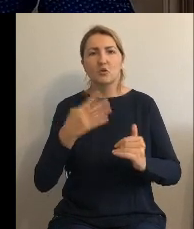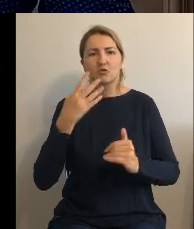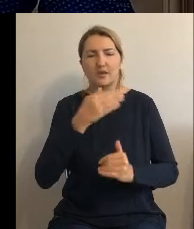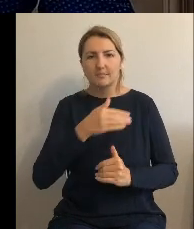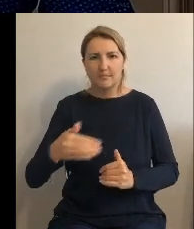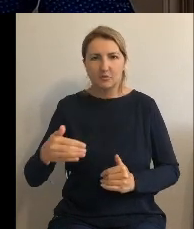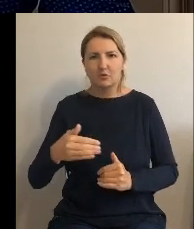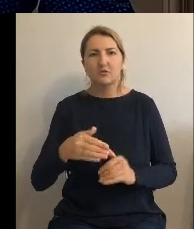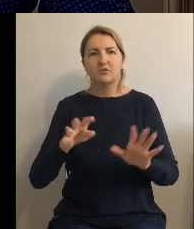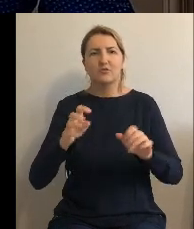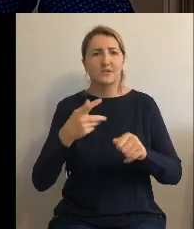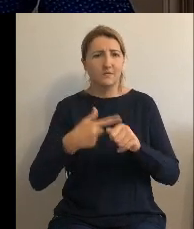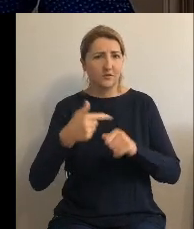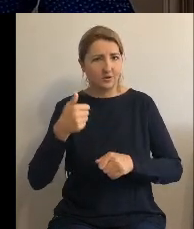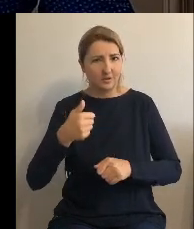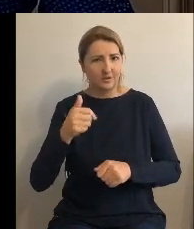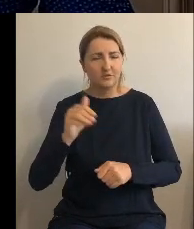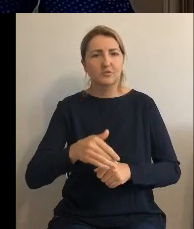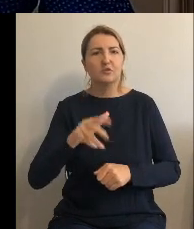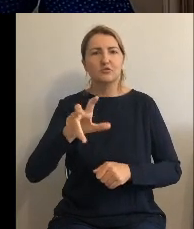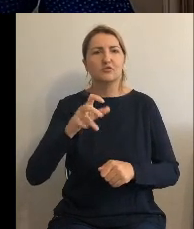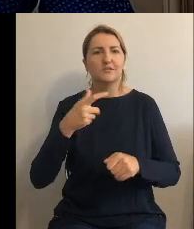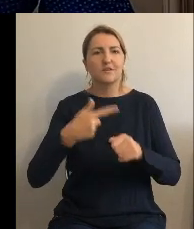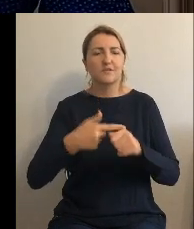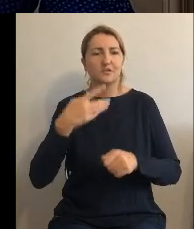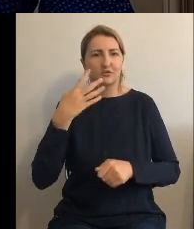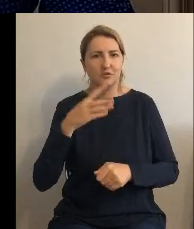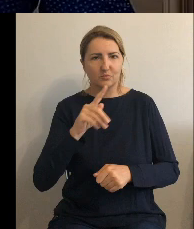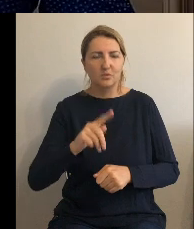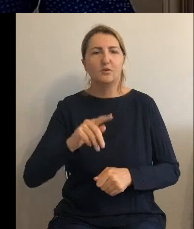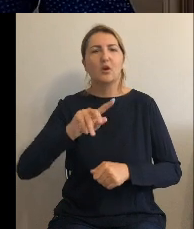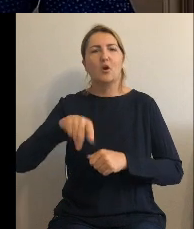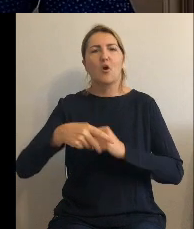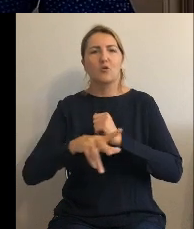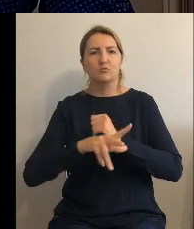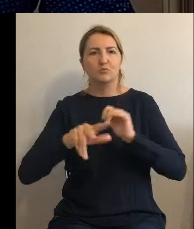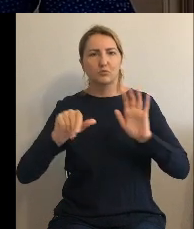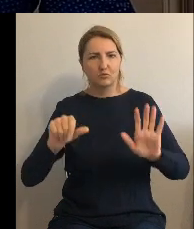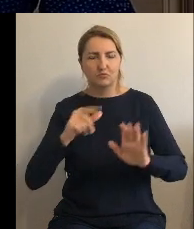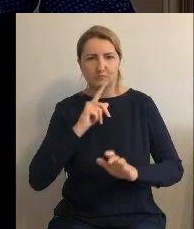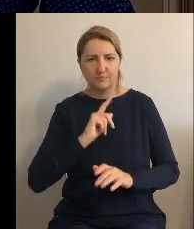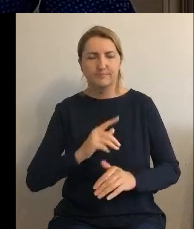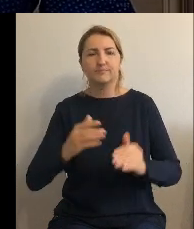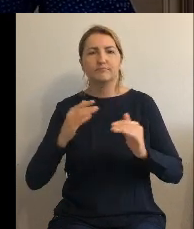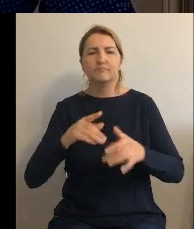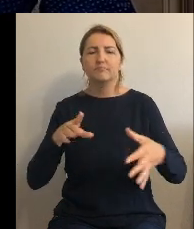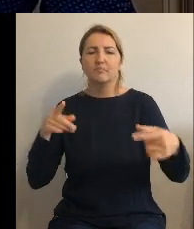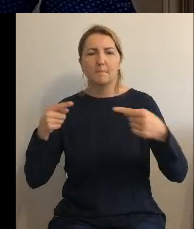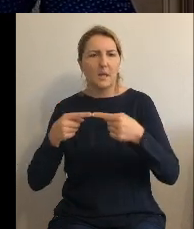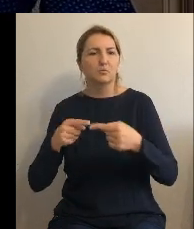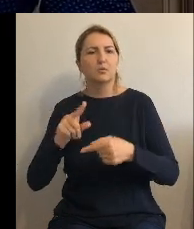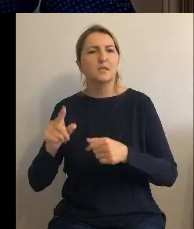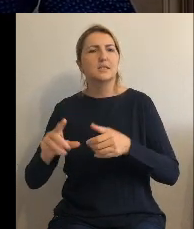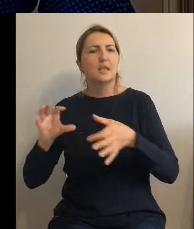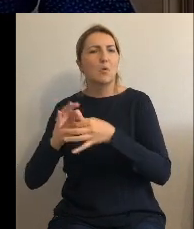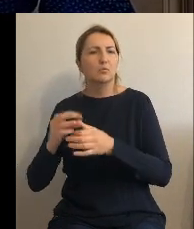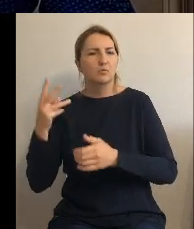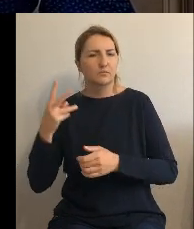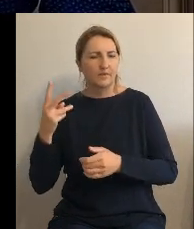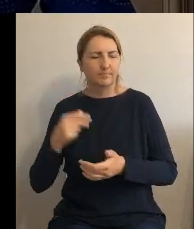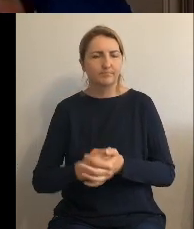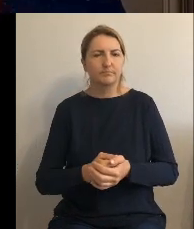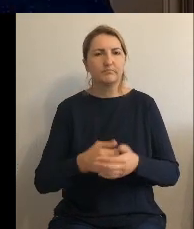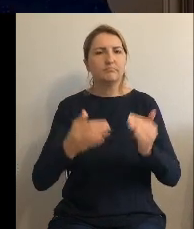324,86 Zgodnie z załącznikiem numer jeden do uchwały. Punkt drugi. Paragraf drugi.